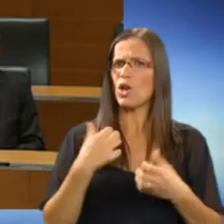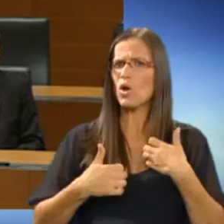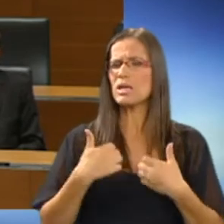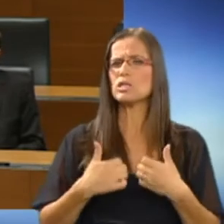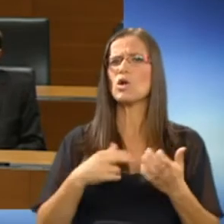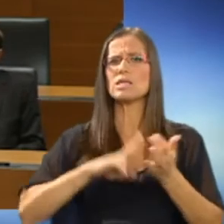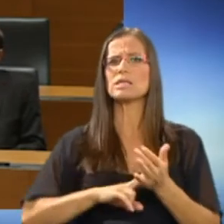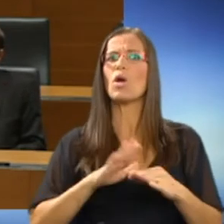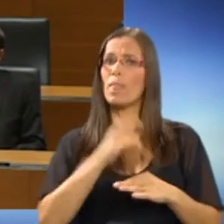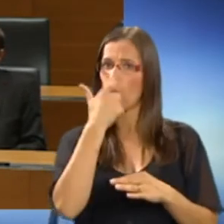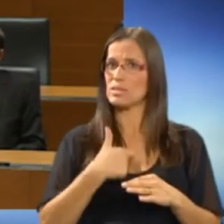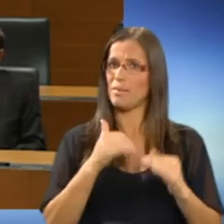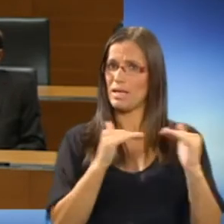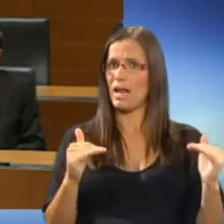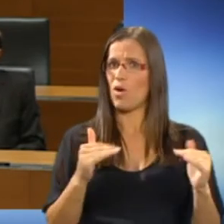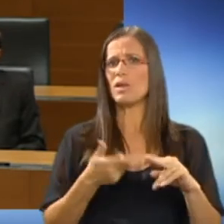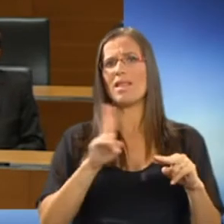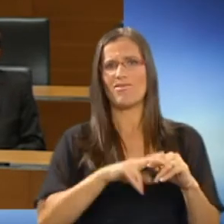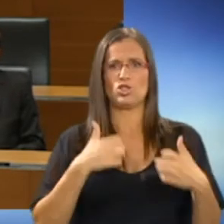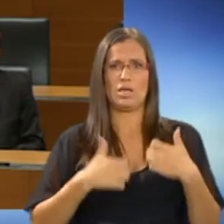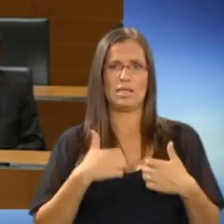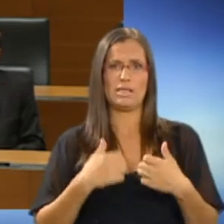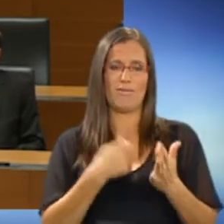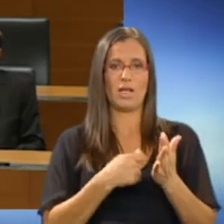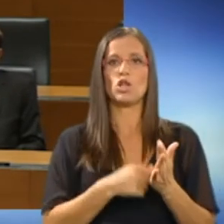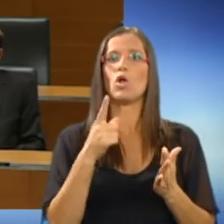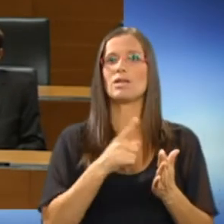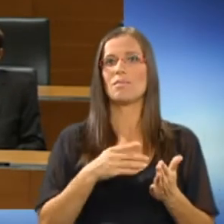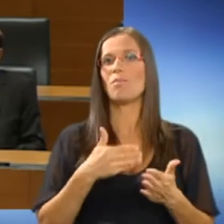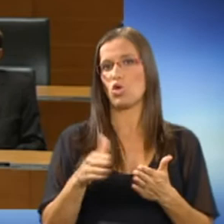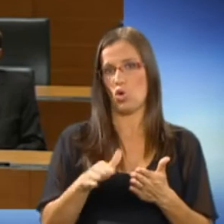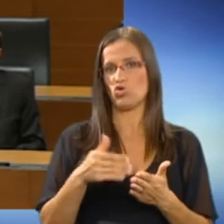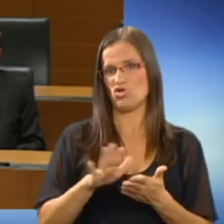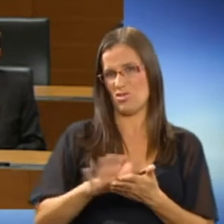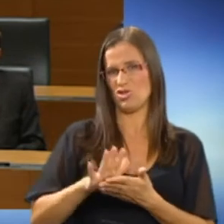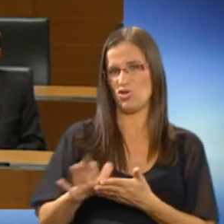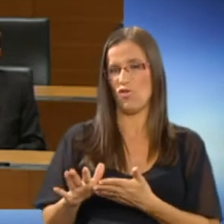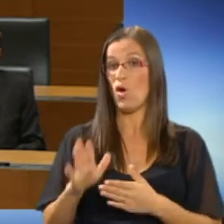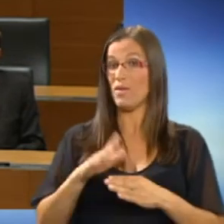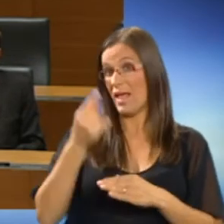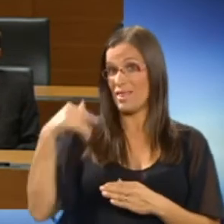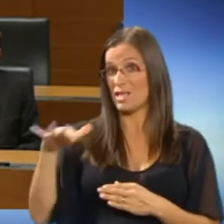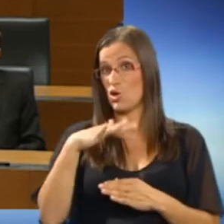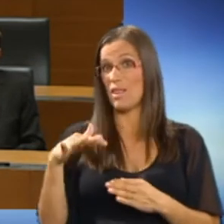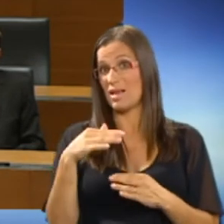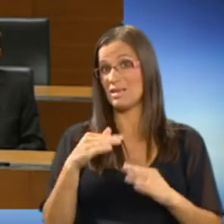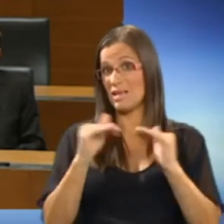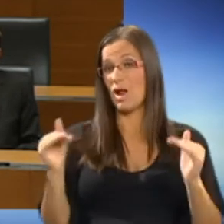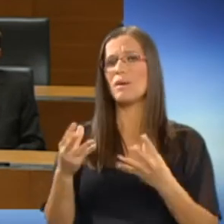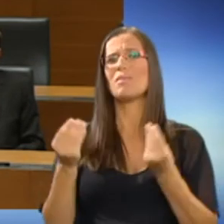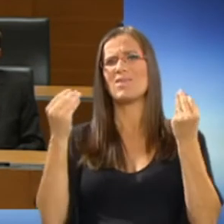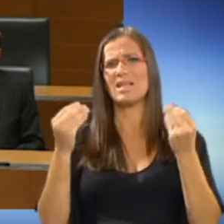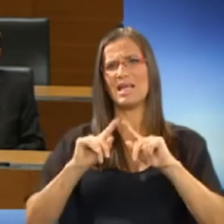zaznamujajo na osebni ravni predvsem kriza vrednot in potrošništvo. Na nacionalni ravni pa prevelike